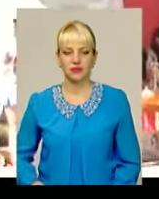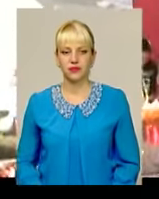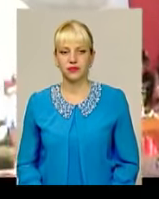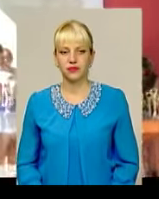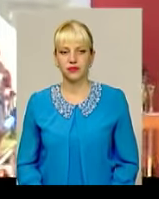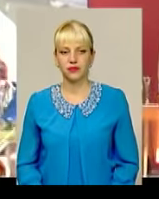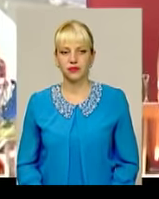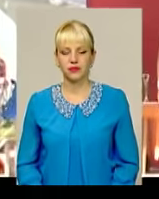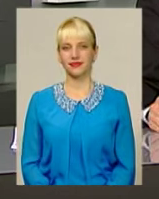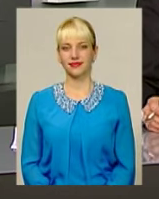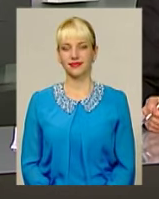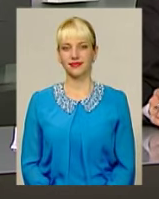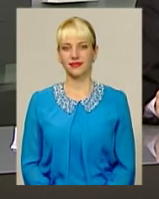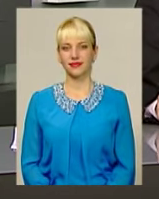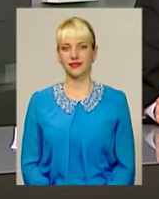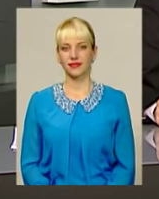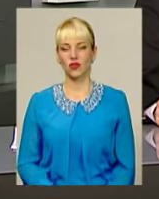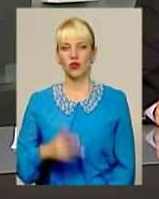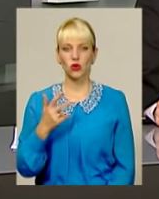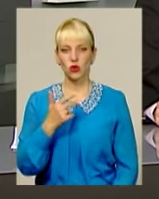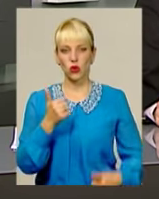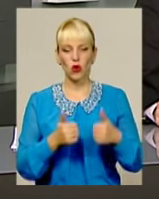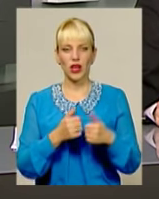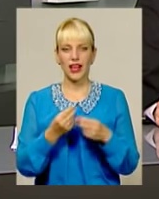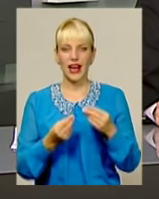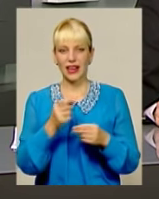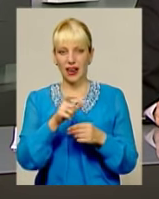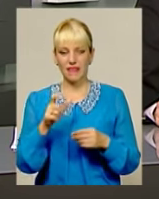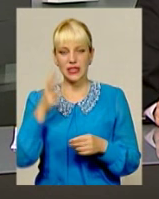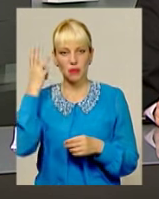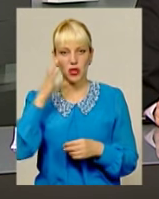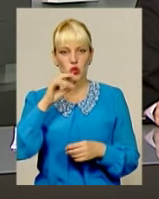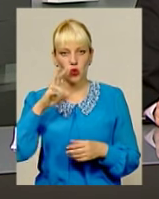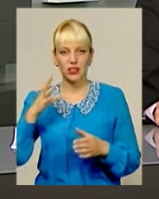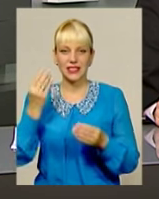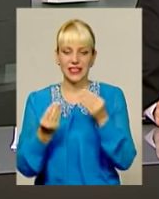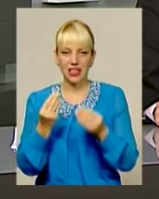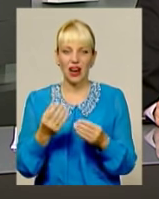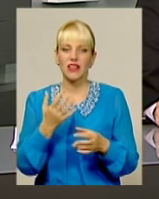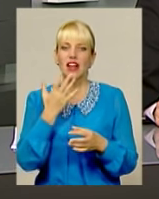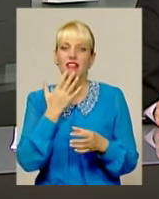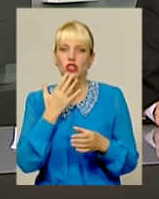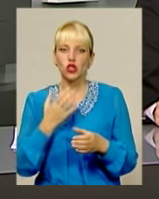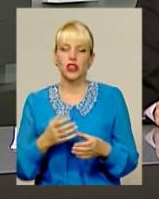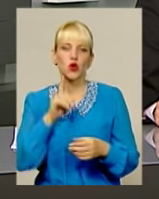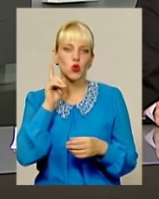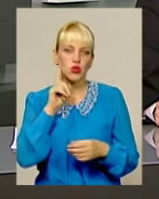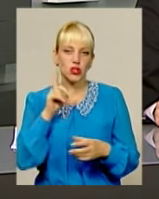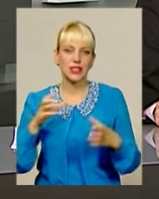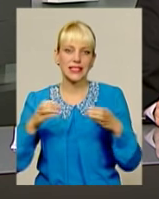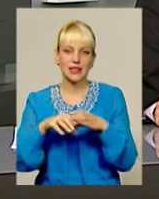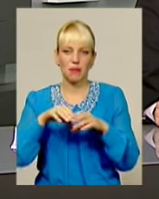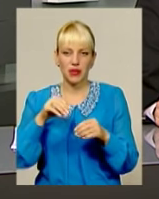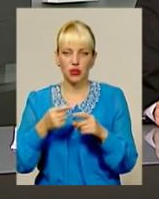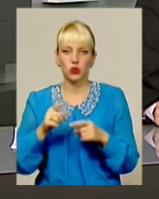інформаційного випуску. Троє гравців «Хмельницького Соколу» зіграють у складі національної юніорської збірної з футзалу на Кубку